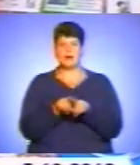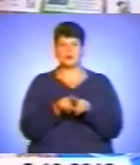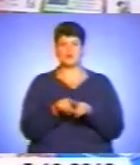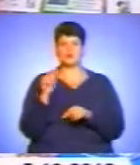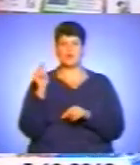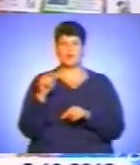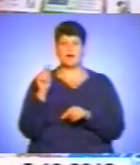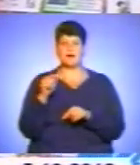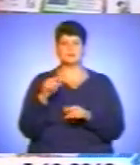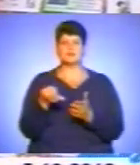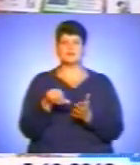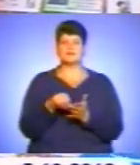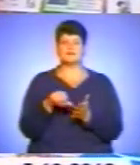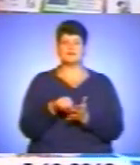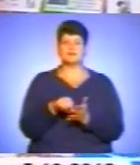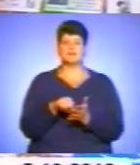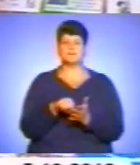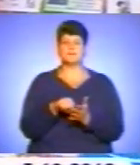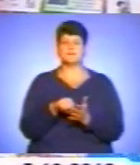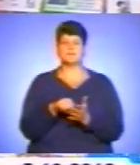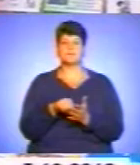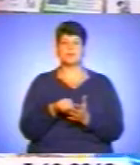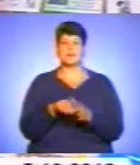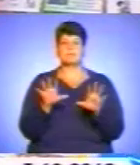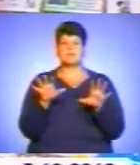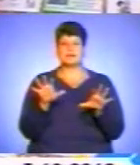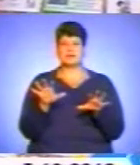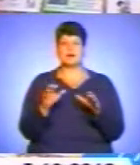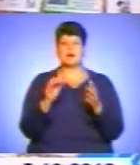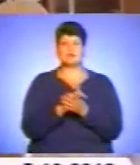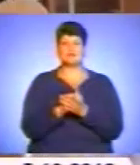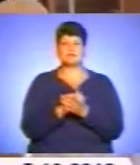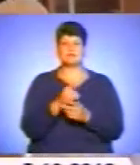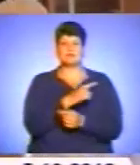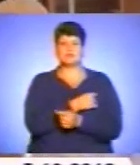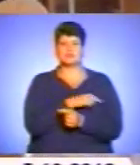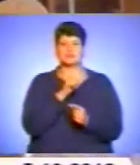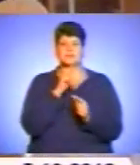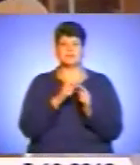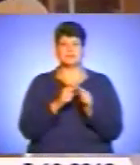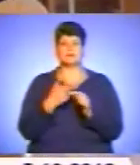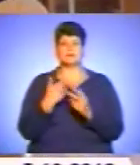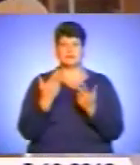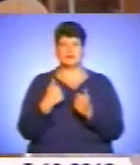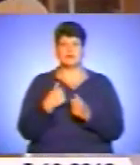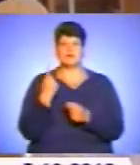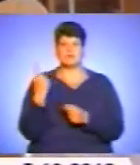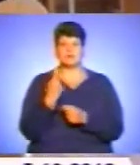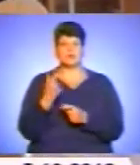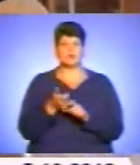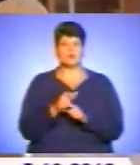Луганська, представители, председателі асоціації медичних сестер. Да, вперві, дуже волнительно.